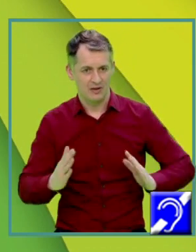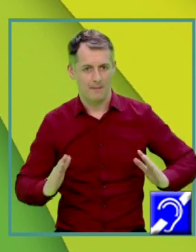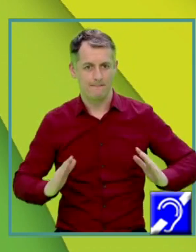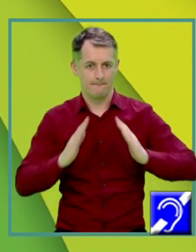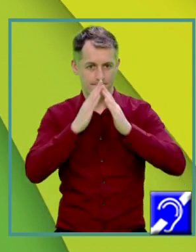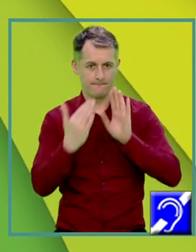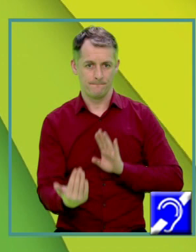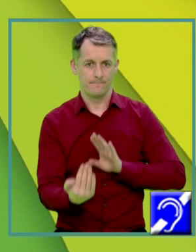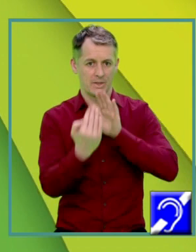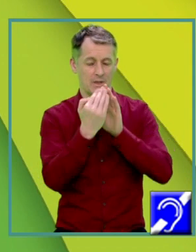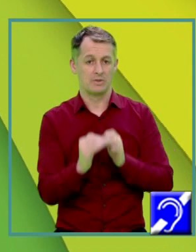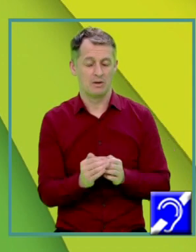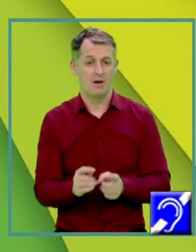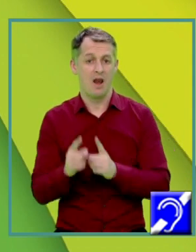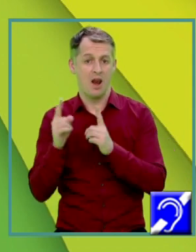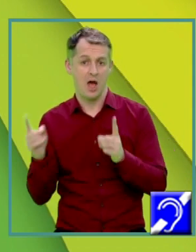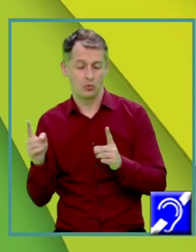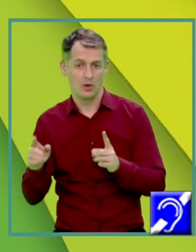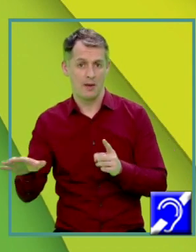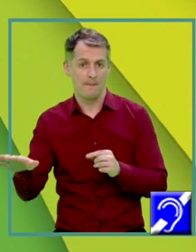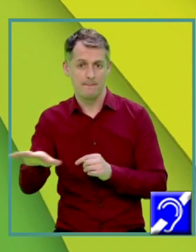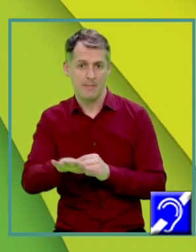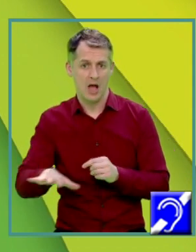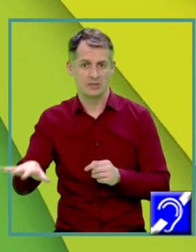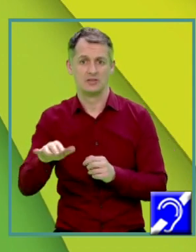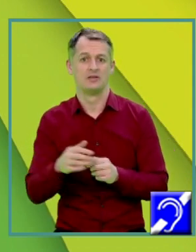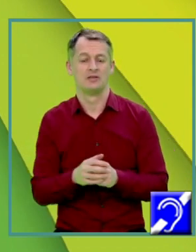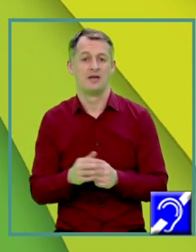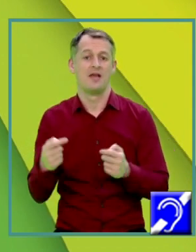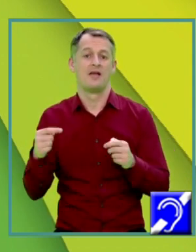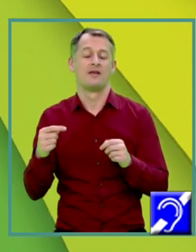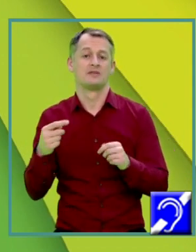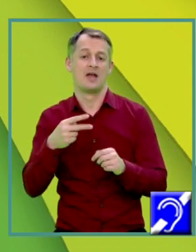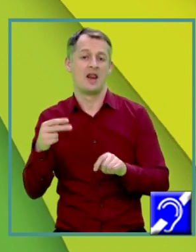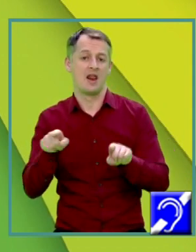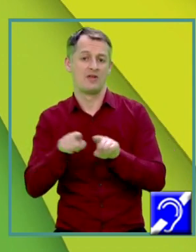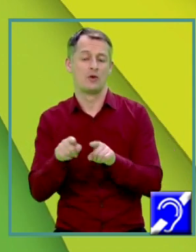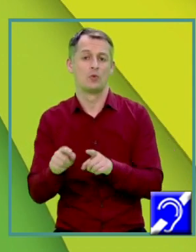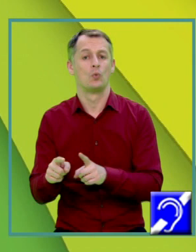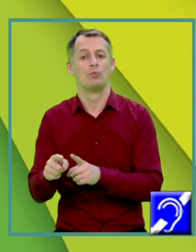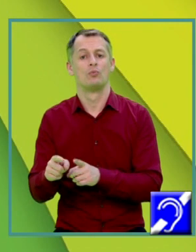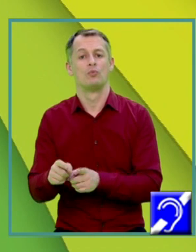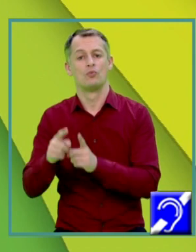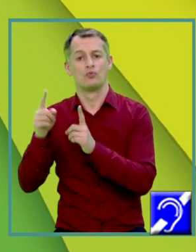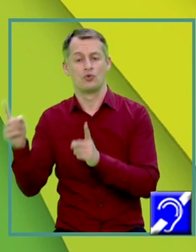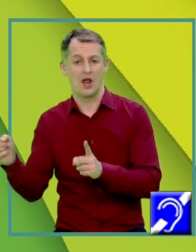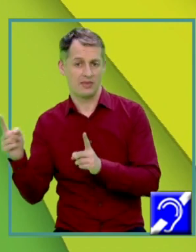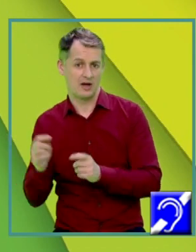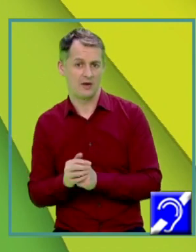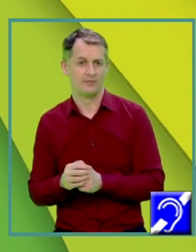baze este egală cu muchea laterală Și că area laterală este egală cu 144